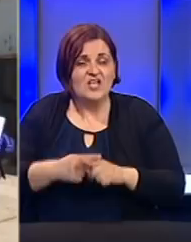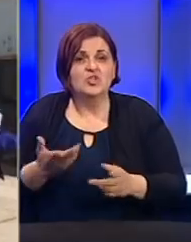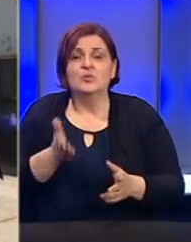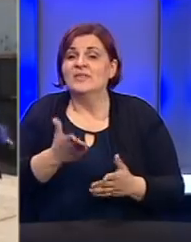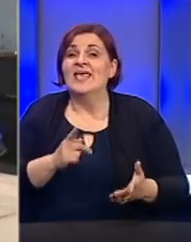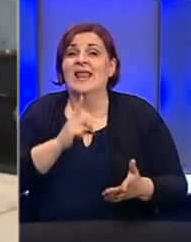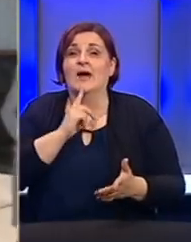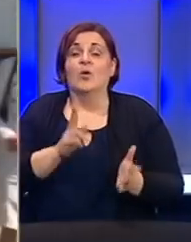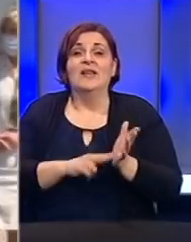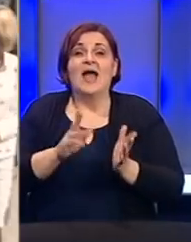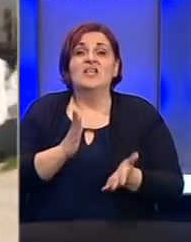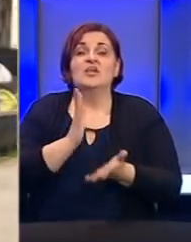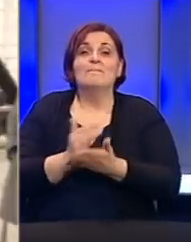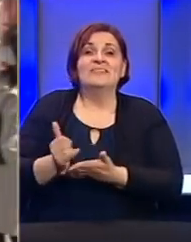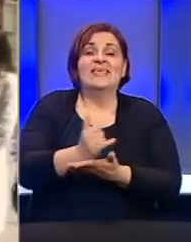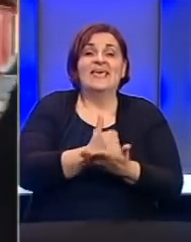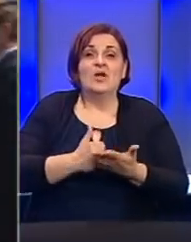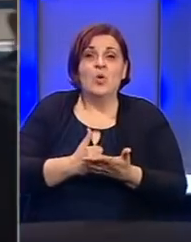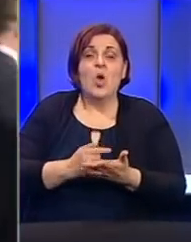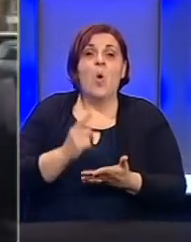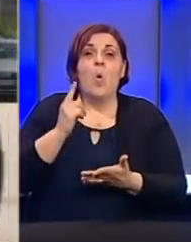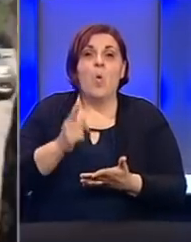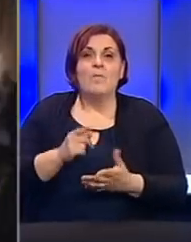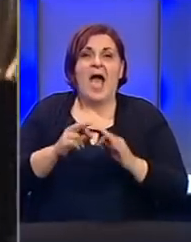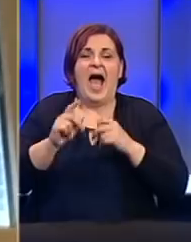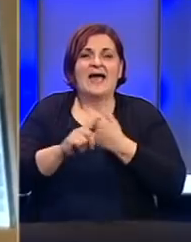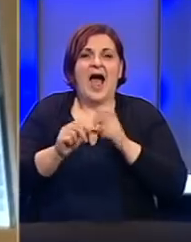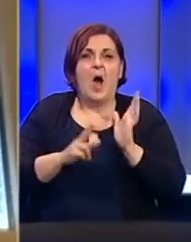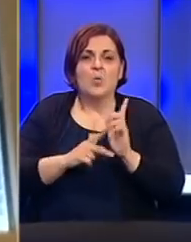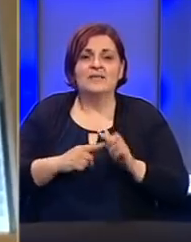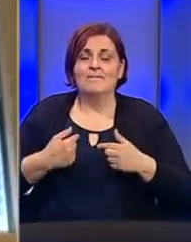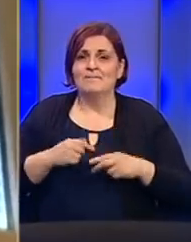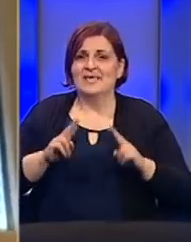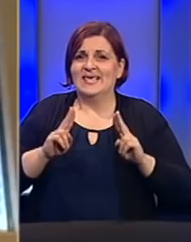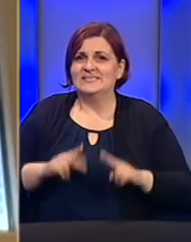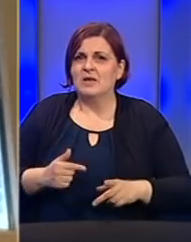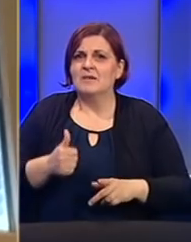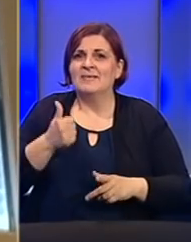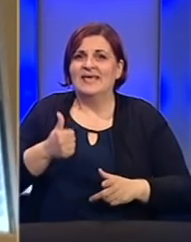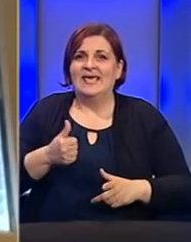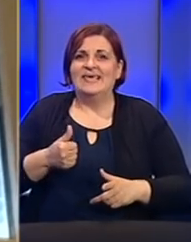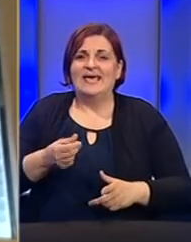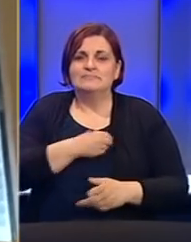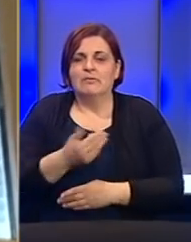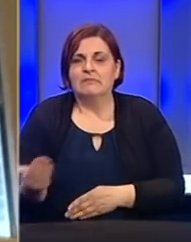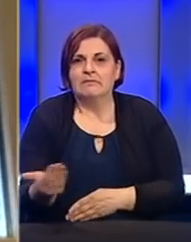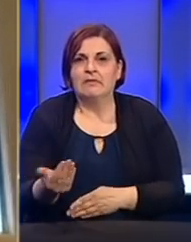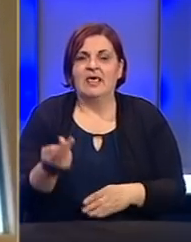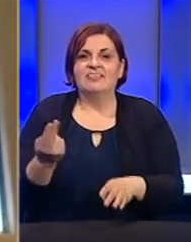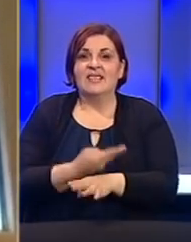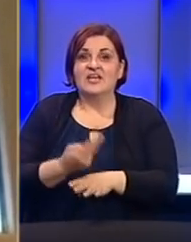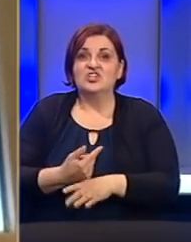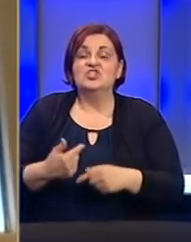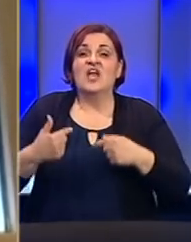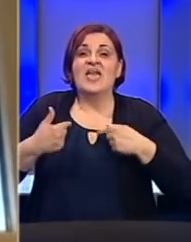gdje ide i na koji će način biti iskoristena upozoravaju iz akaunta. Mi smo zaista postali jedna sadaka država i